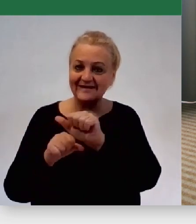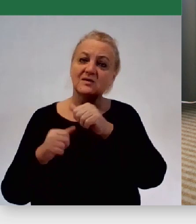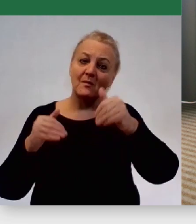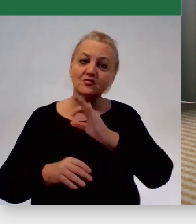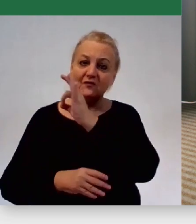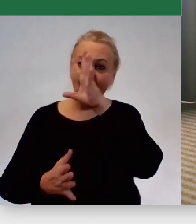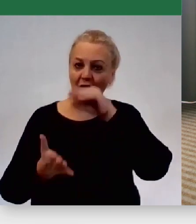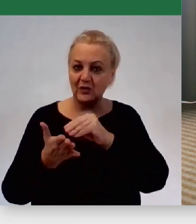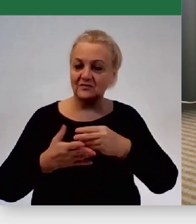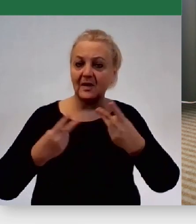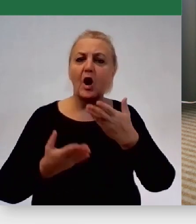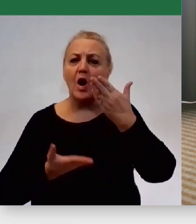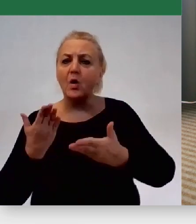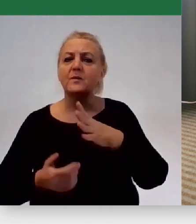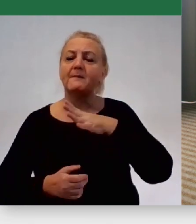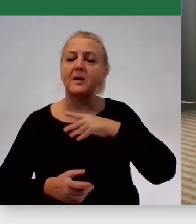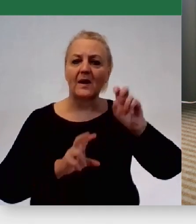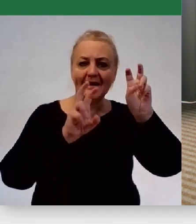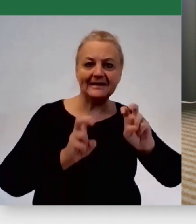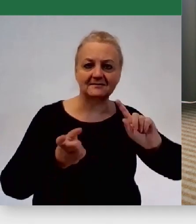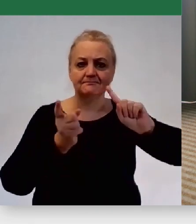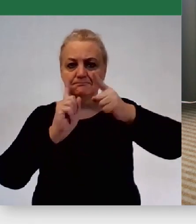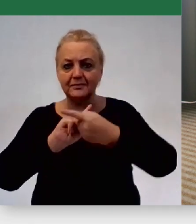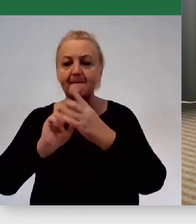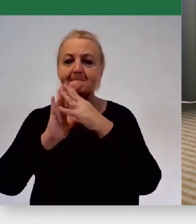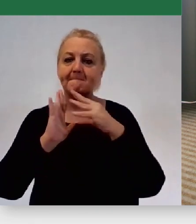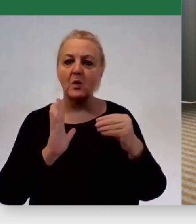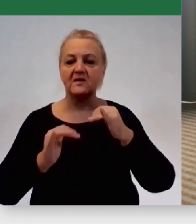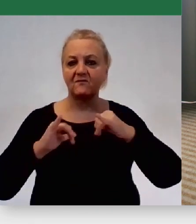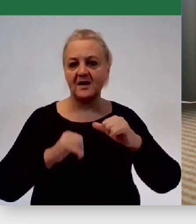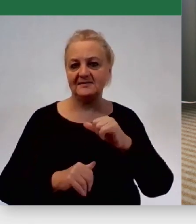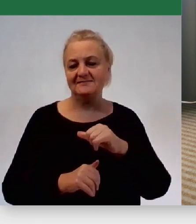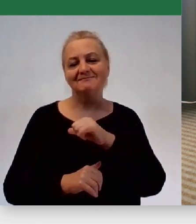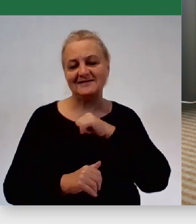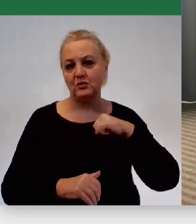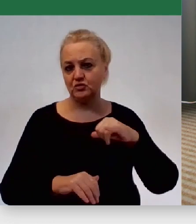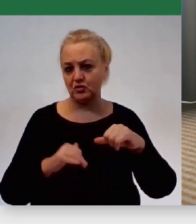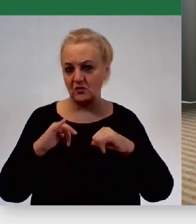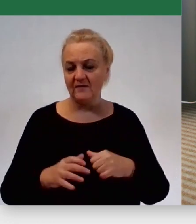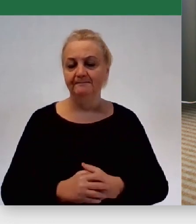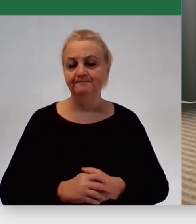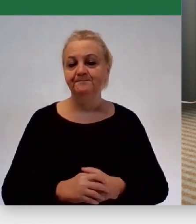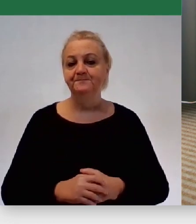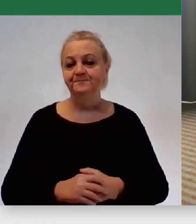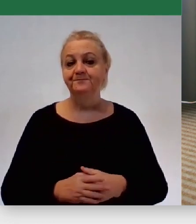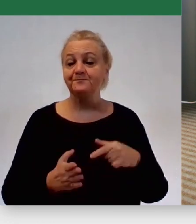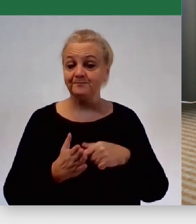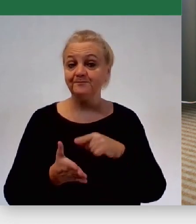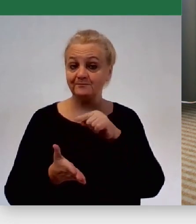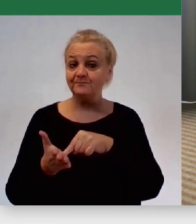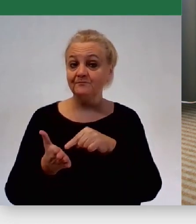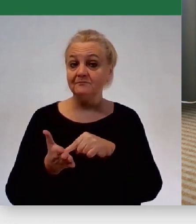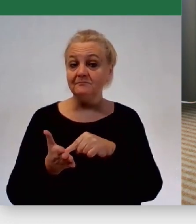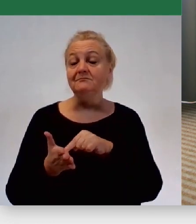jak właśnie Lublin zamienił kryzys na w ogóle przebudowę modelu władzy samorządowej na swoim